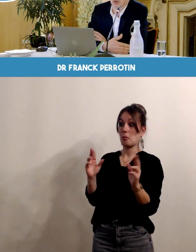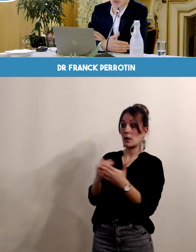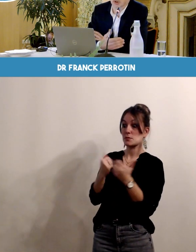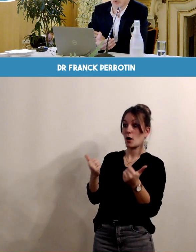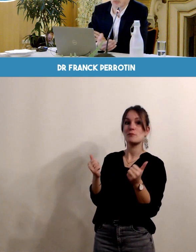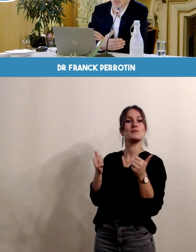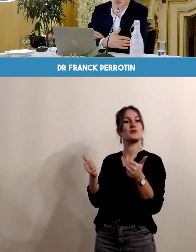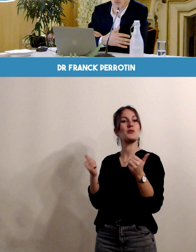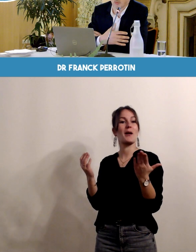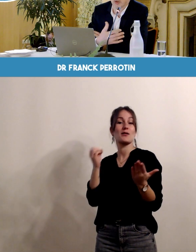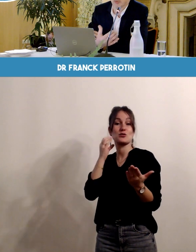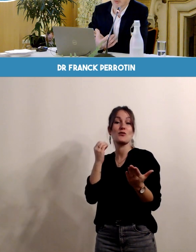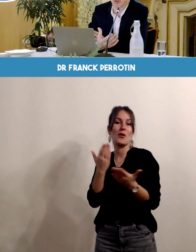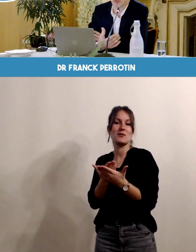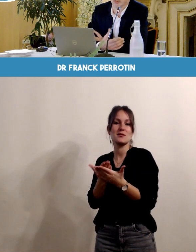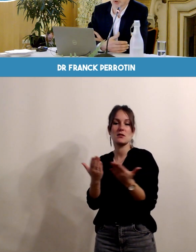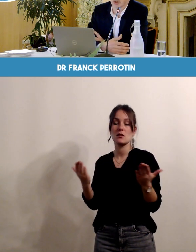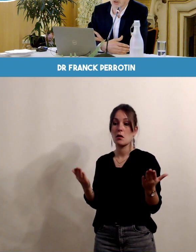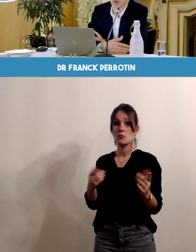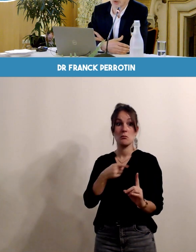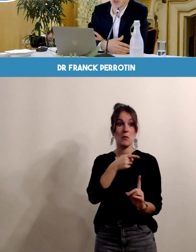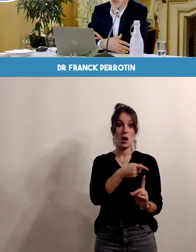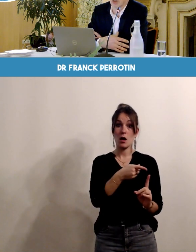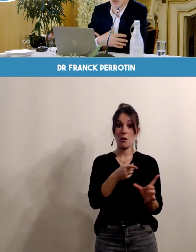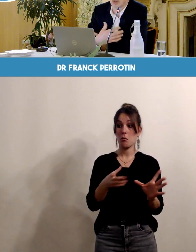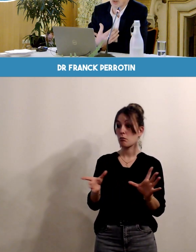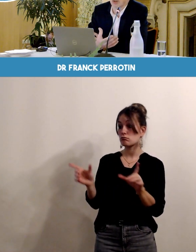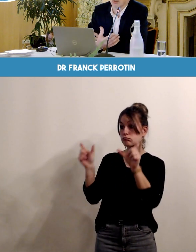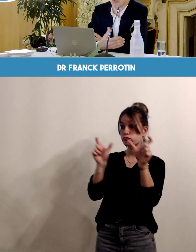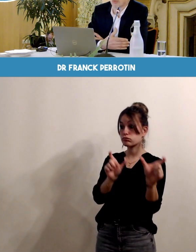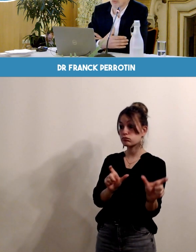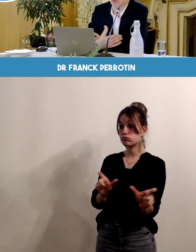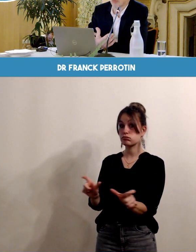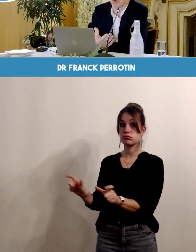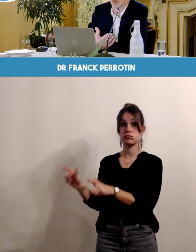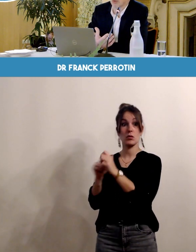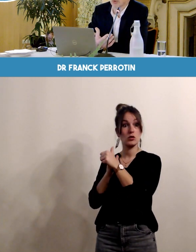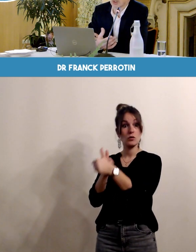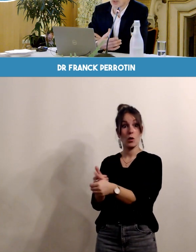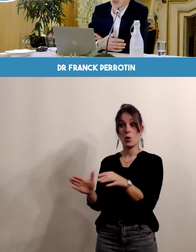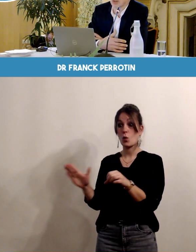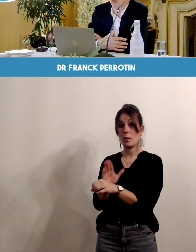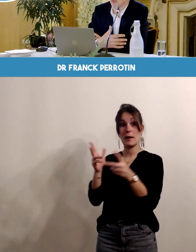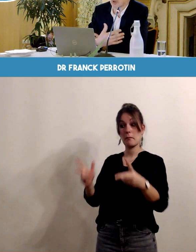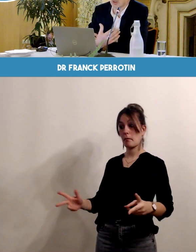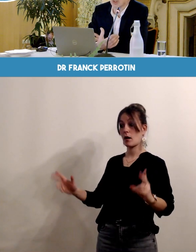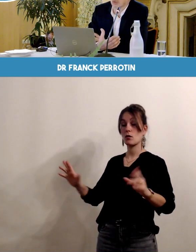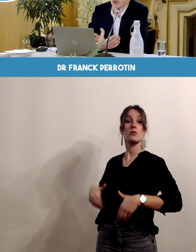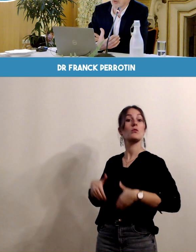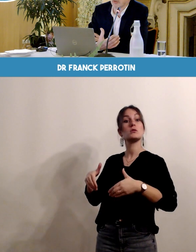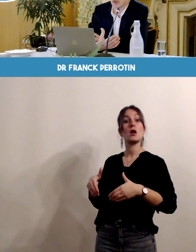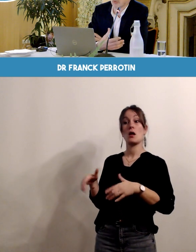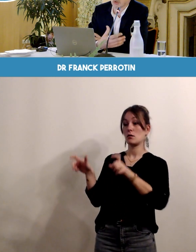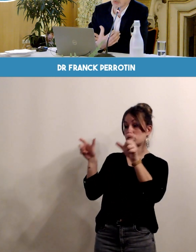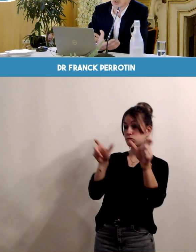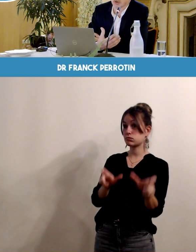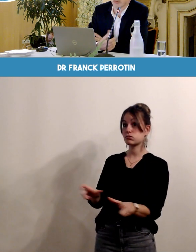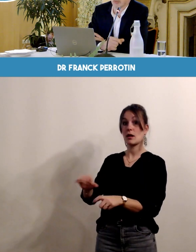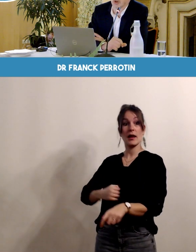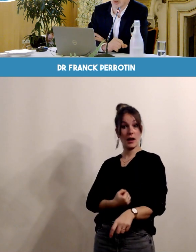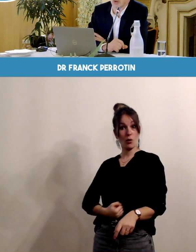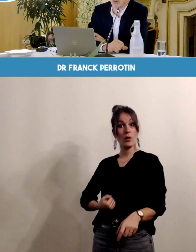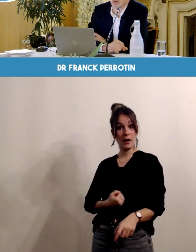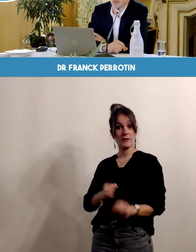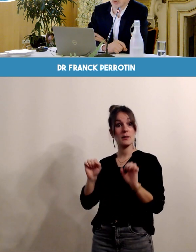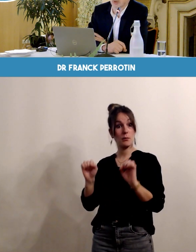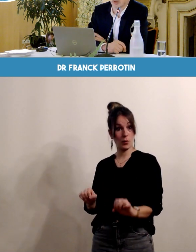bien donc la sage-femme peut complètement prendre en charge et tout le suivi de la grossesse, y compris les échographies puisque les sages